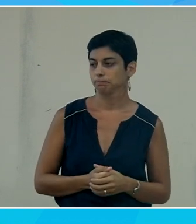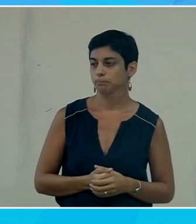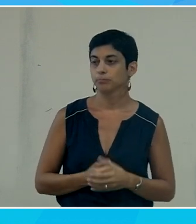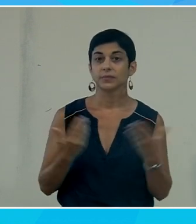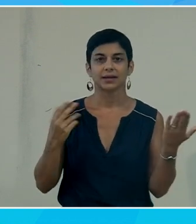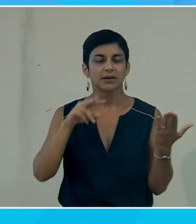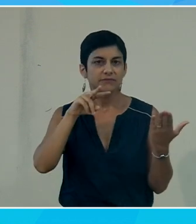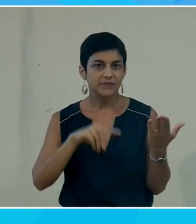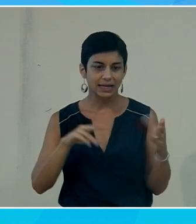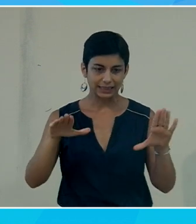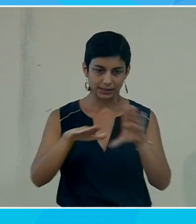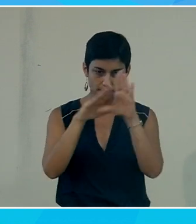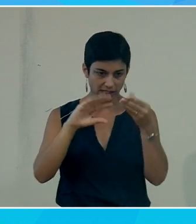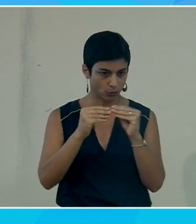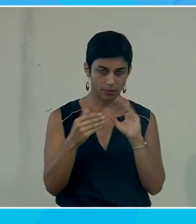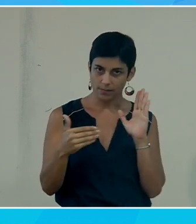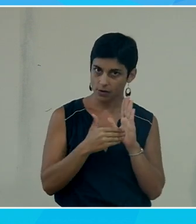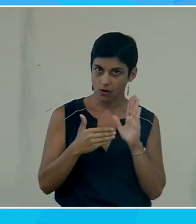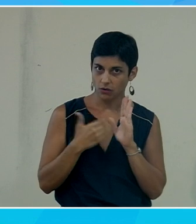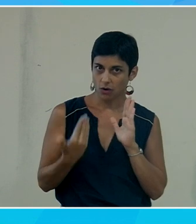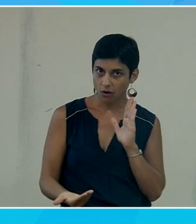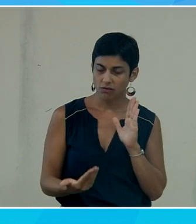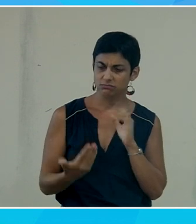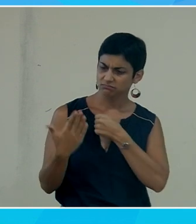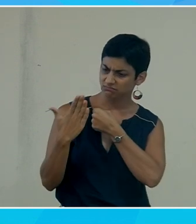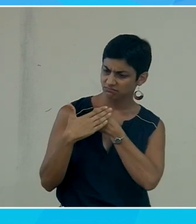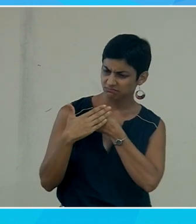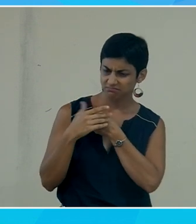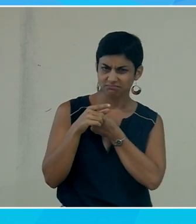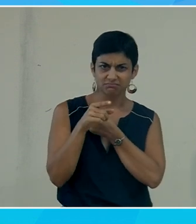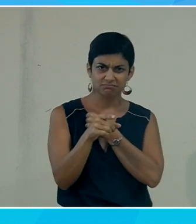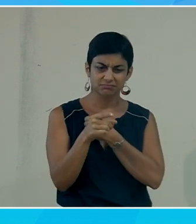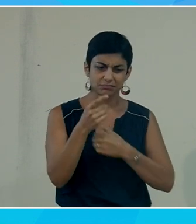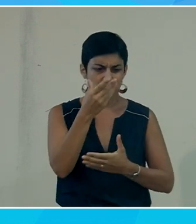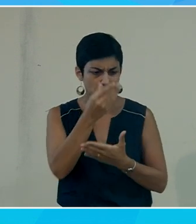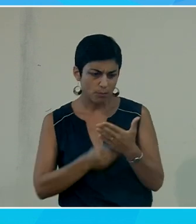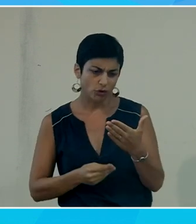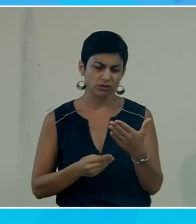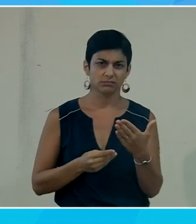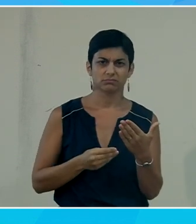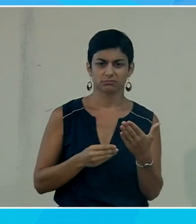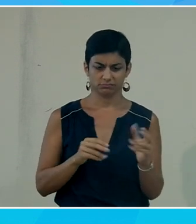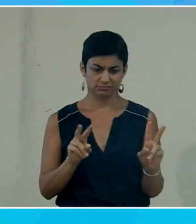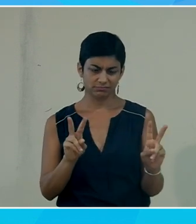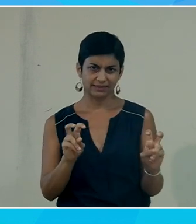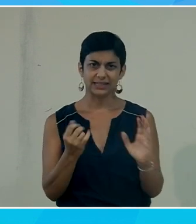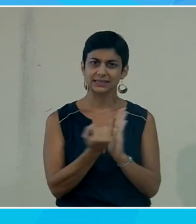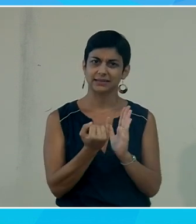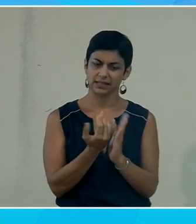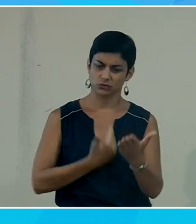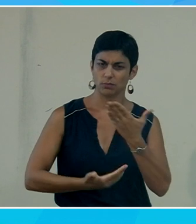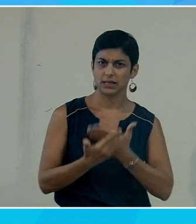contre réglé le problème de l'image. Sur l'image, il me dit, il a une image ici et il manque un texte de remplacement. Il m'explique pourquoi.